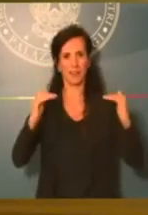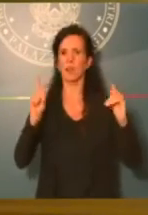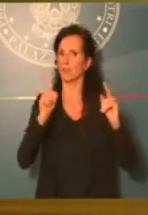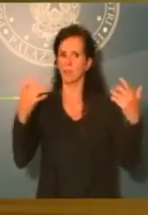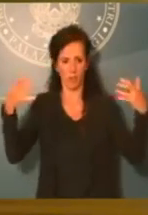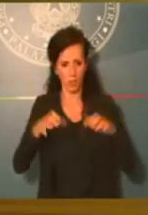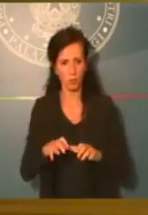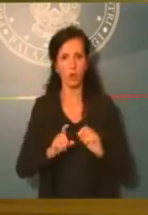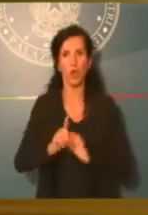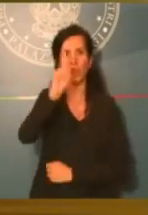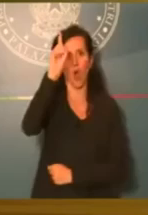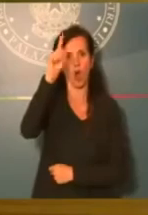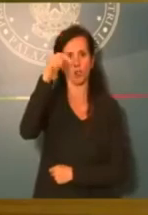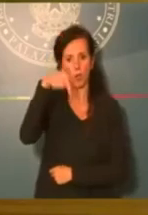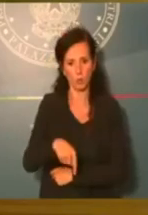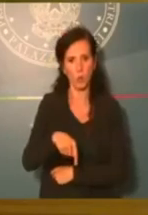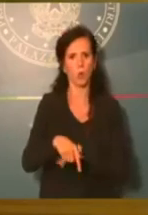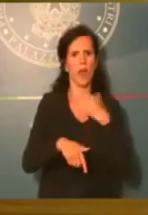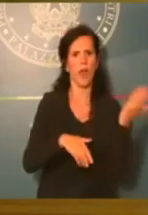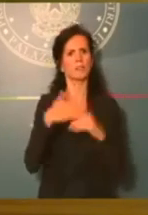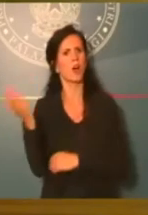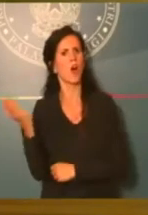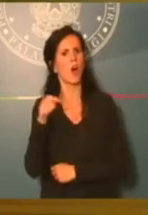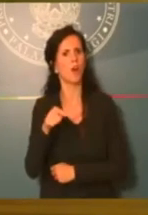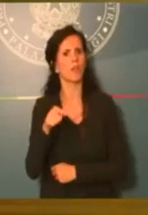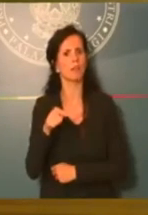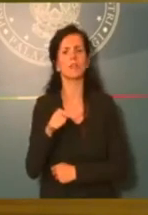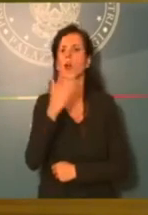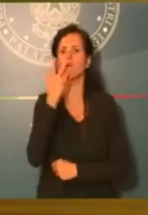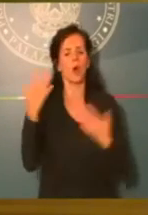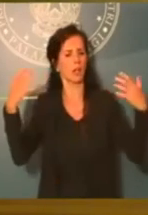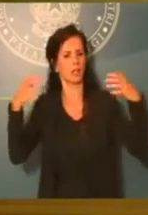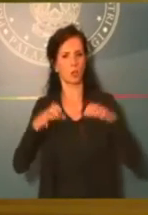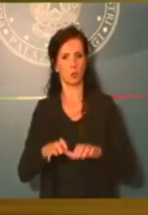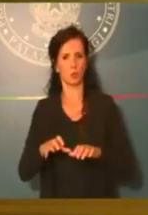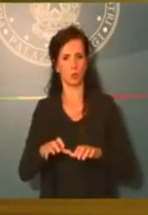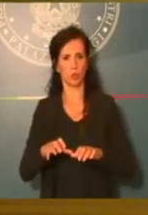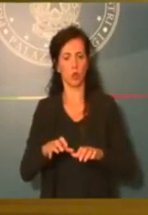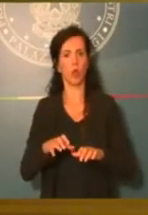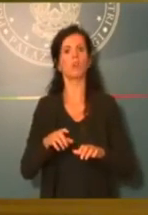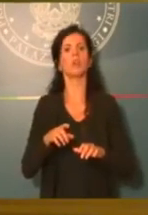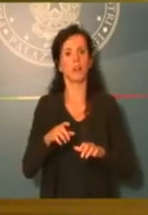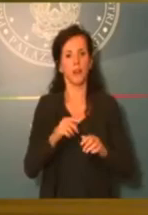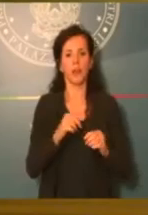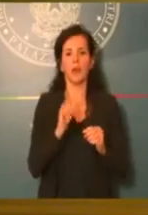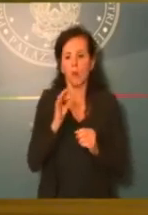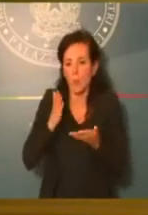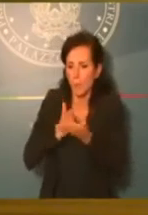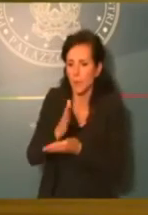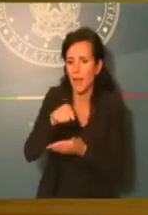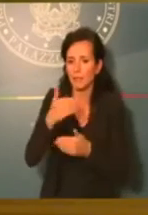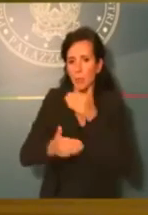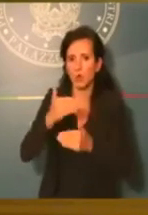est e ovest che in questo Paese passano dalle infrastrutture e arrivano alla vita delle persone, le